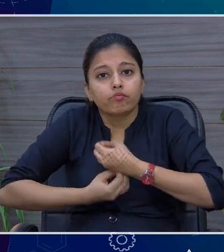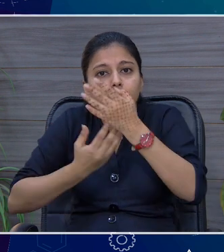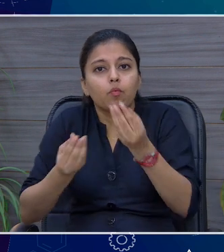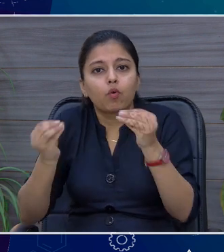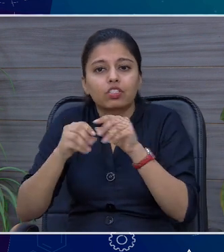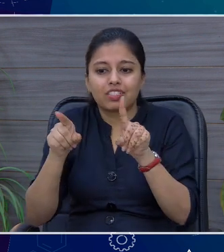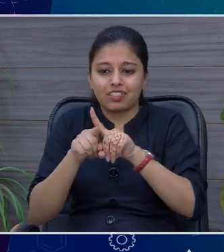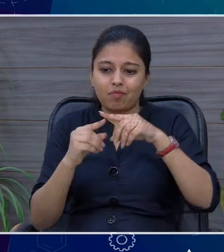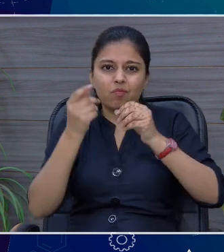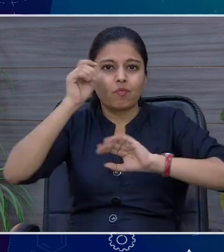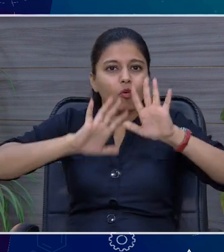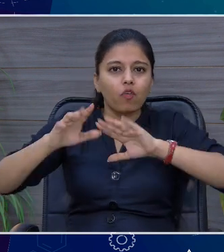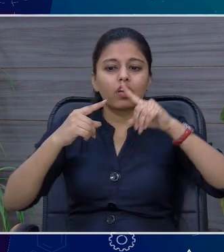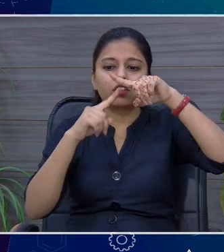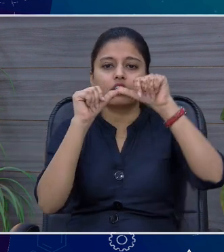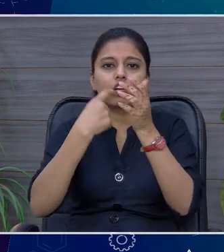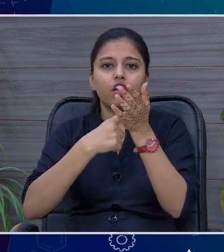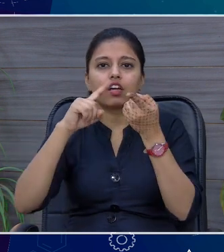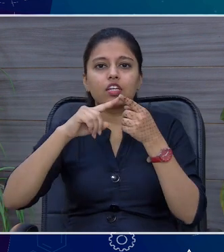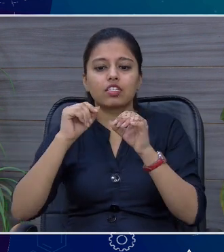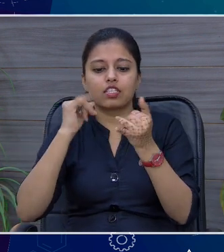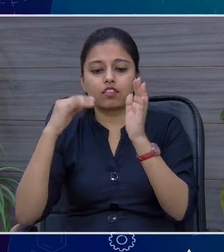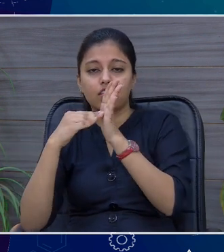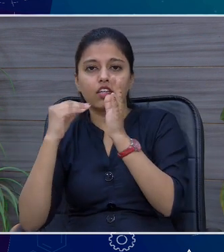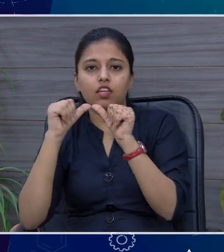तारीज अबीब का मूगी भी देखना साथ मे